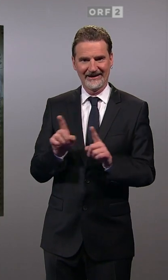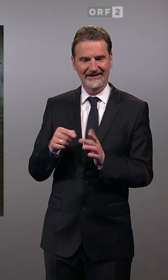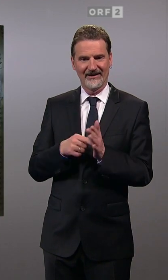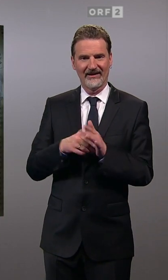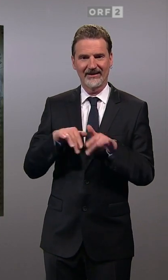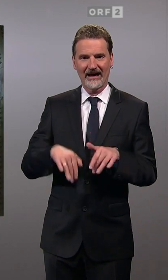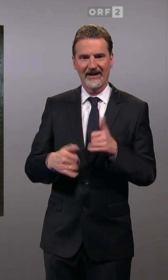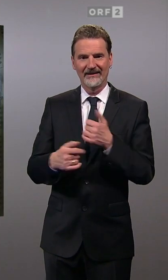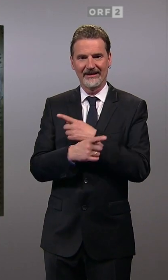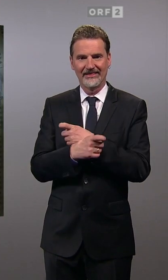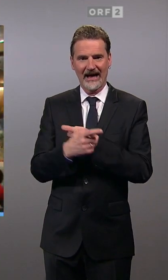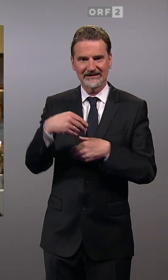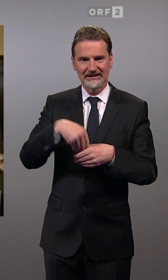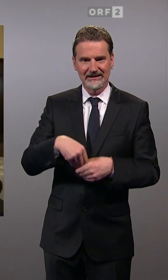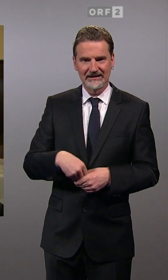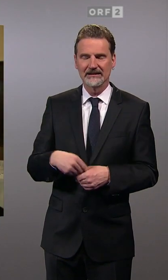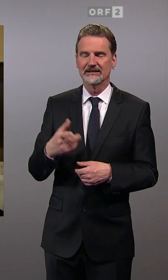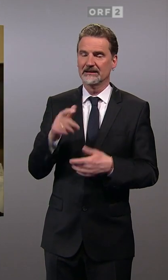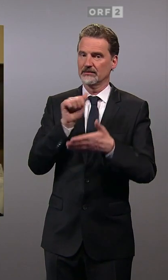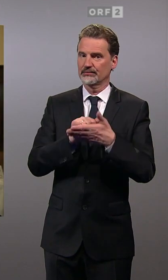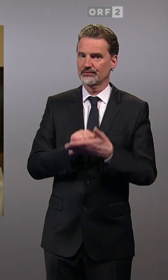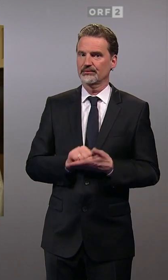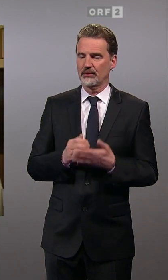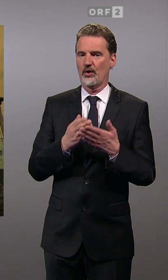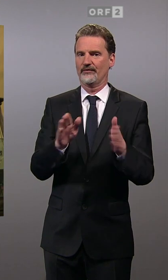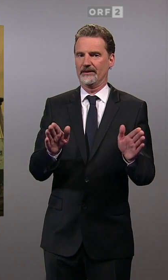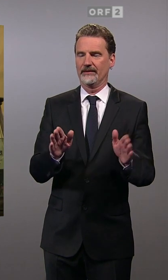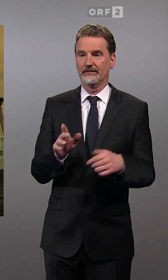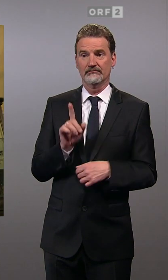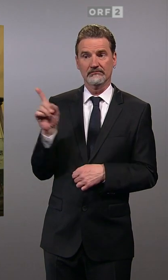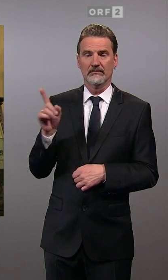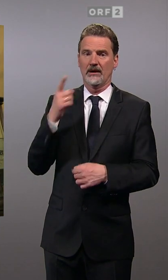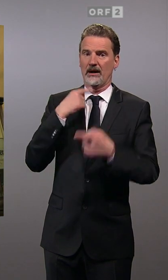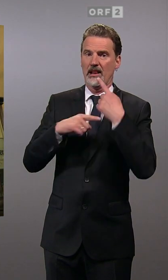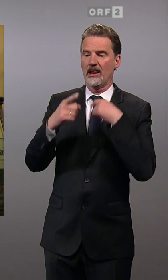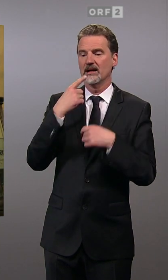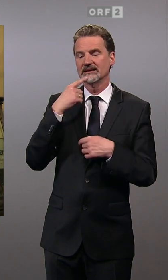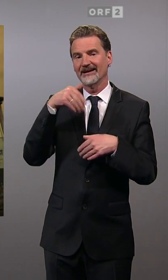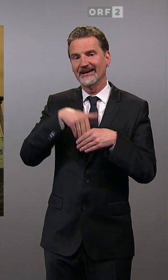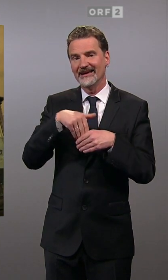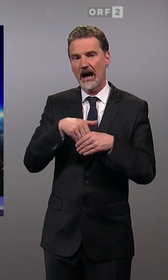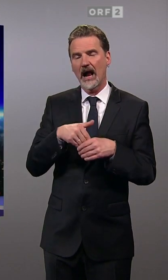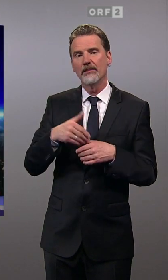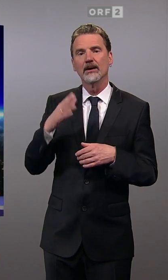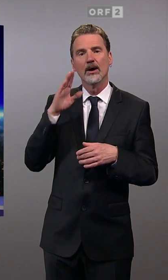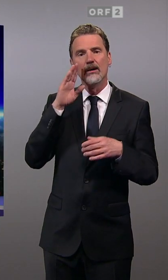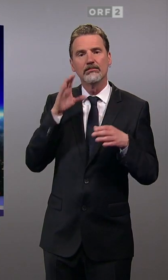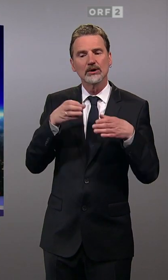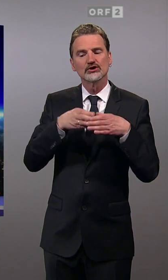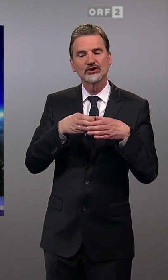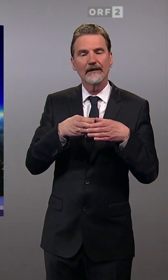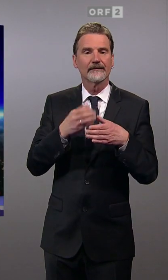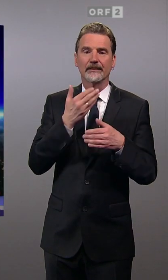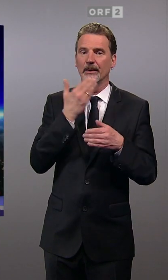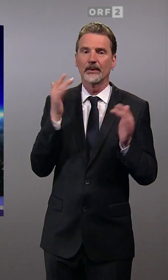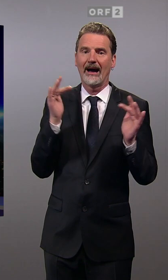Tageszeitungen für Schlagzeilen. Landbauer streitet ab, dass es in der Burschenschaft antisemitische Geisteshaltungen gibt. Udo Landbauer ist